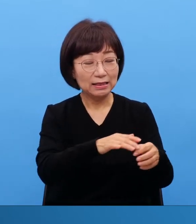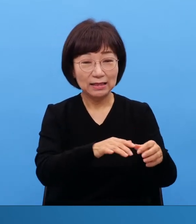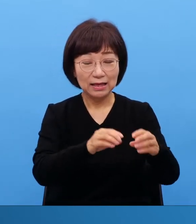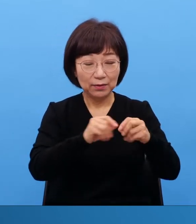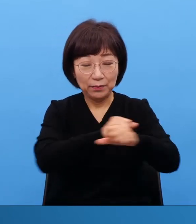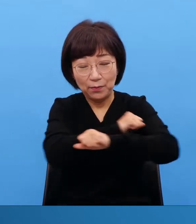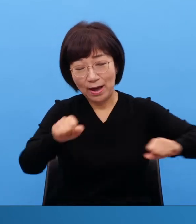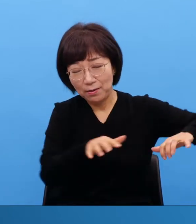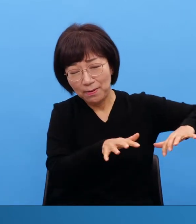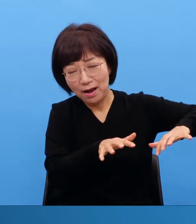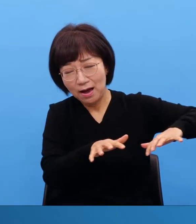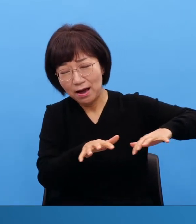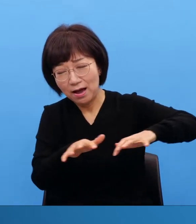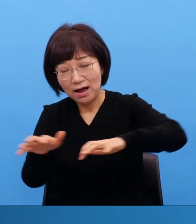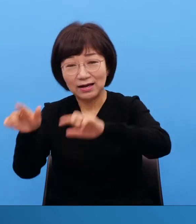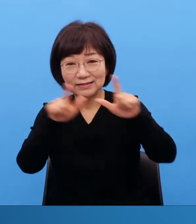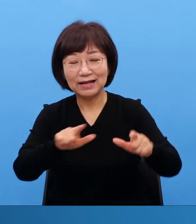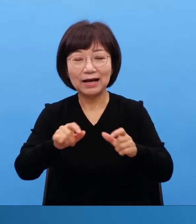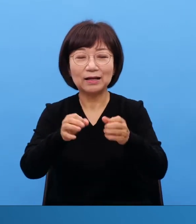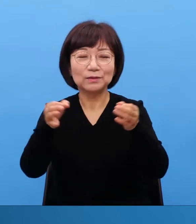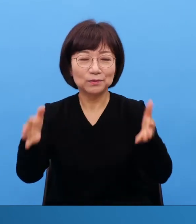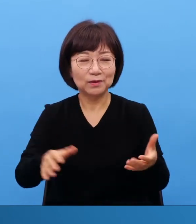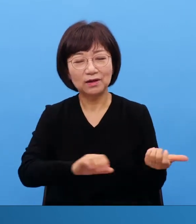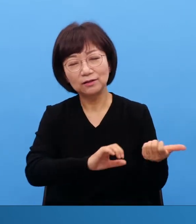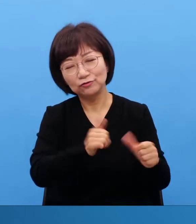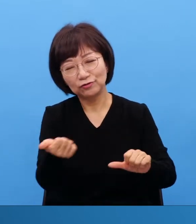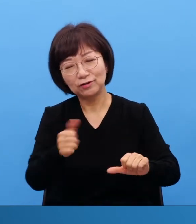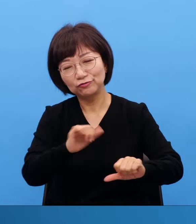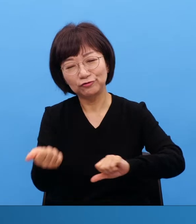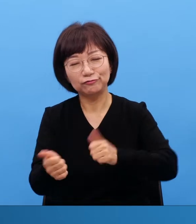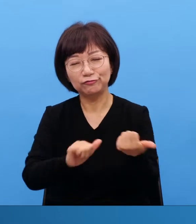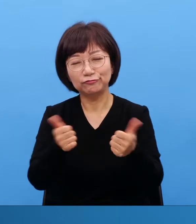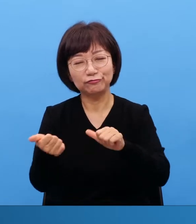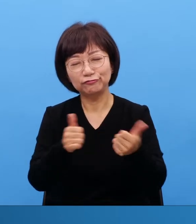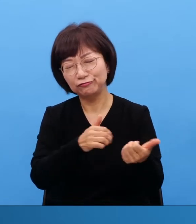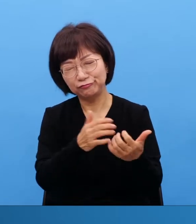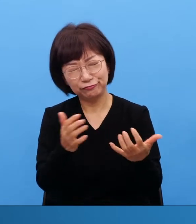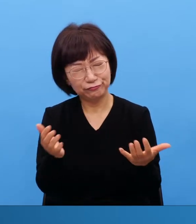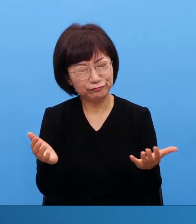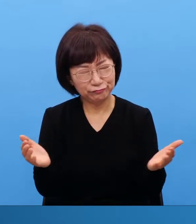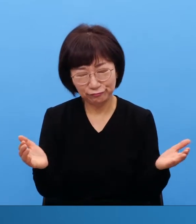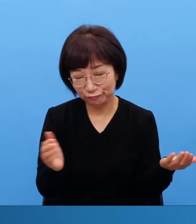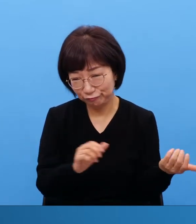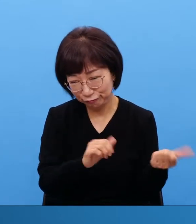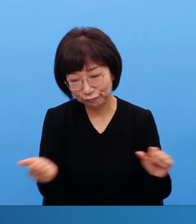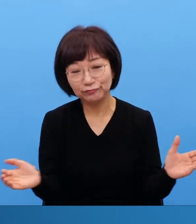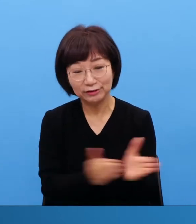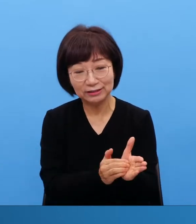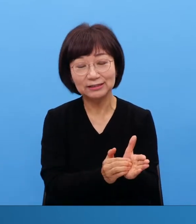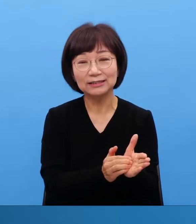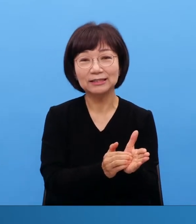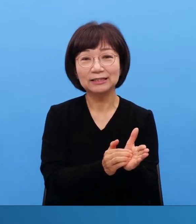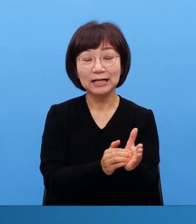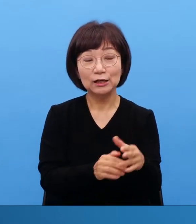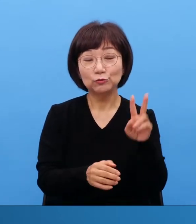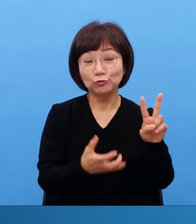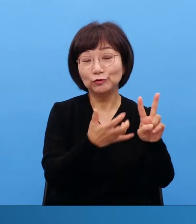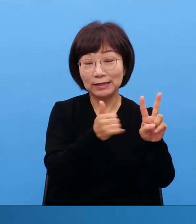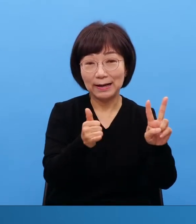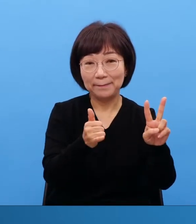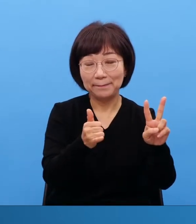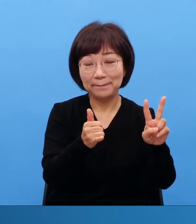예, 굉장한 인생이 포함되어 있지요 예, 굉장한 인생이 있지요 그리고 세르투어 난 사람을 데리고 들어갔는데 거기에 리다가